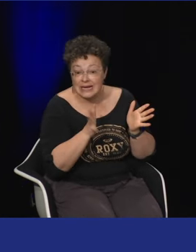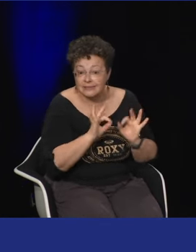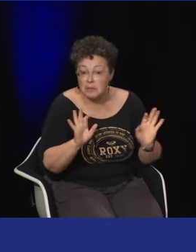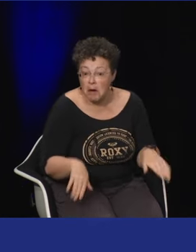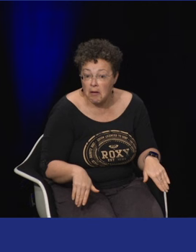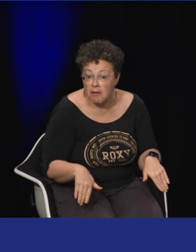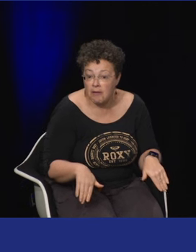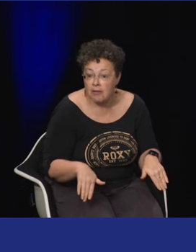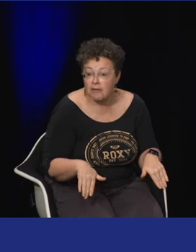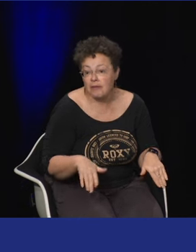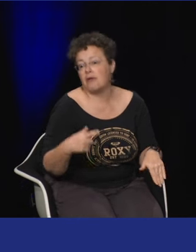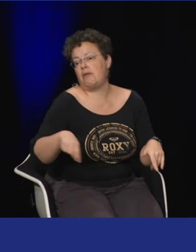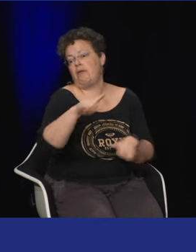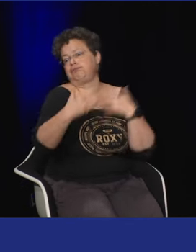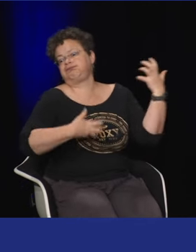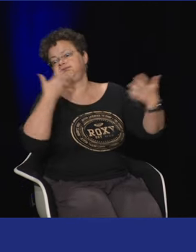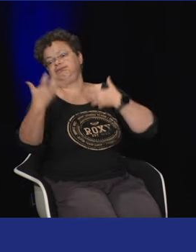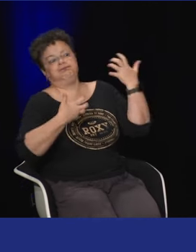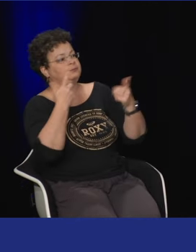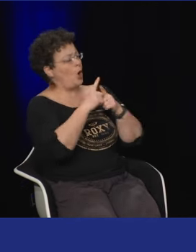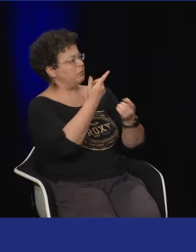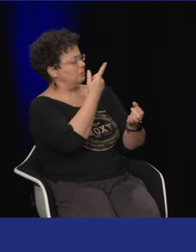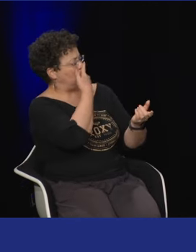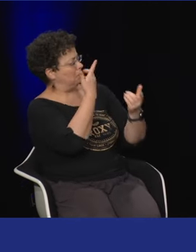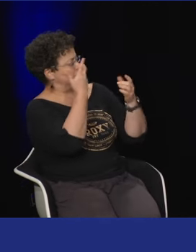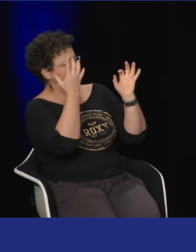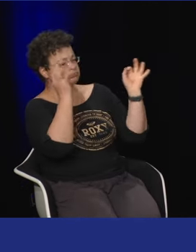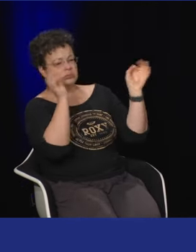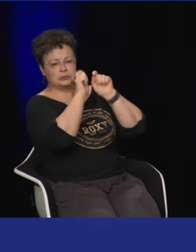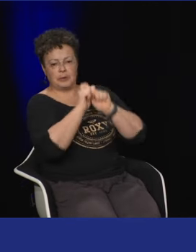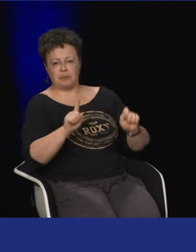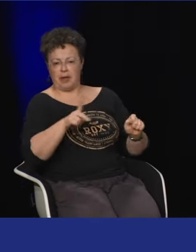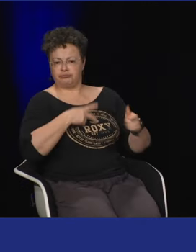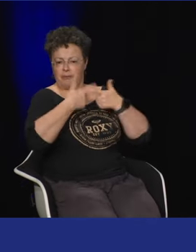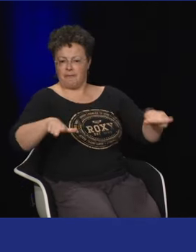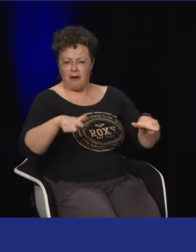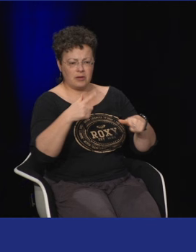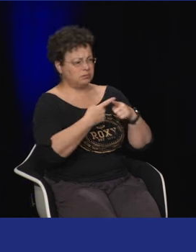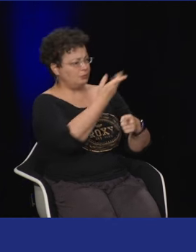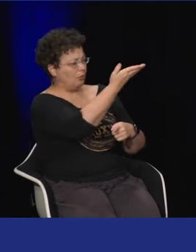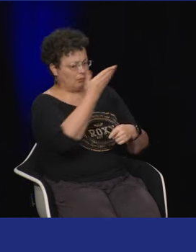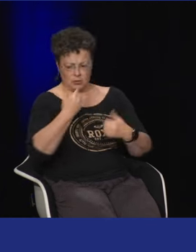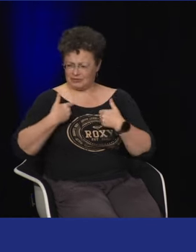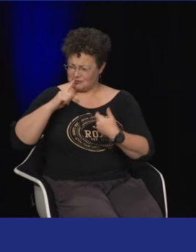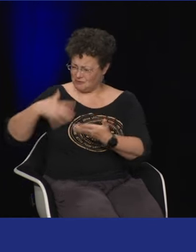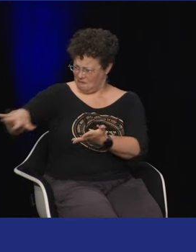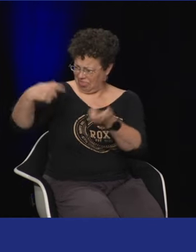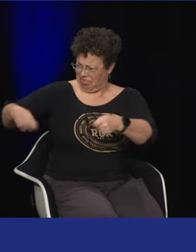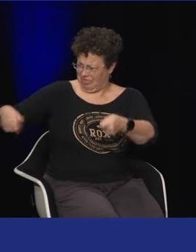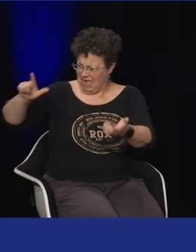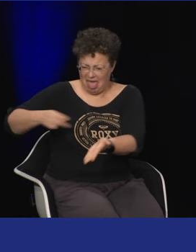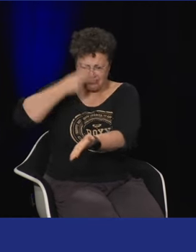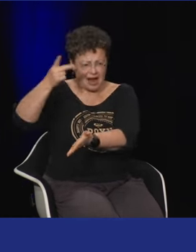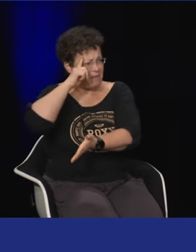de sourds sont repris par des comédiens entendants donc ça a provoqué beaucoup de colère pas de respect de nos